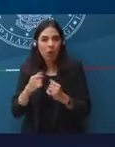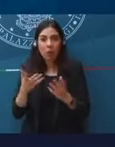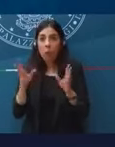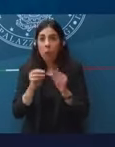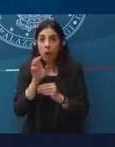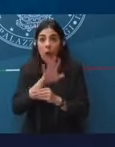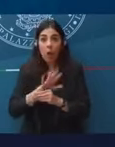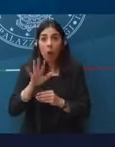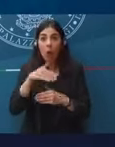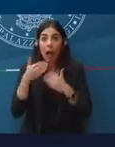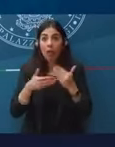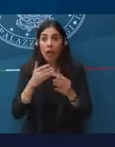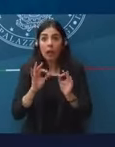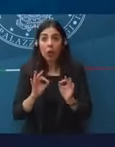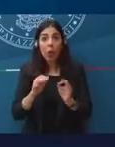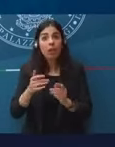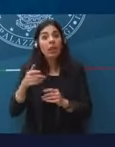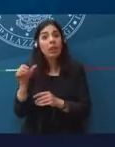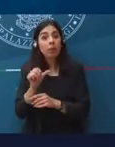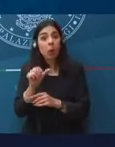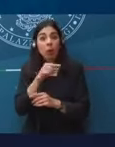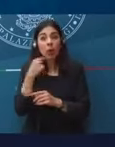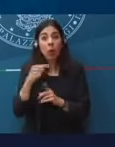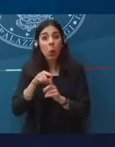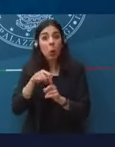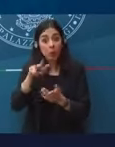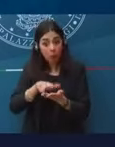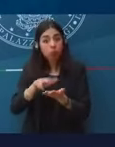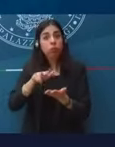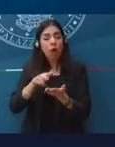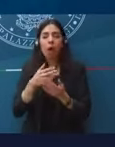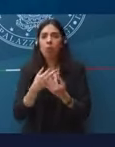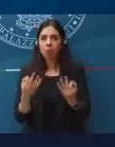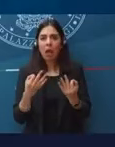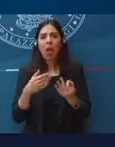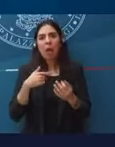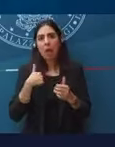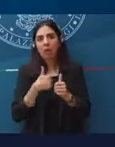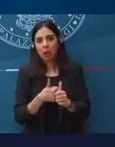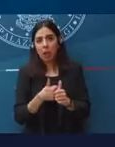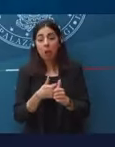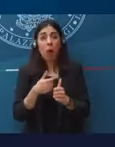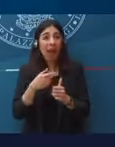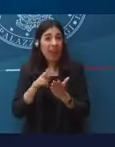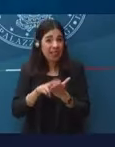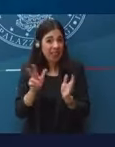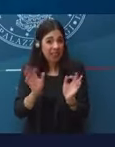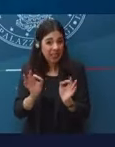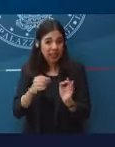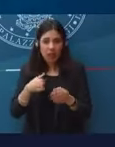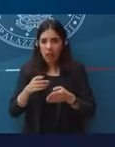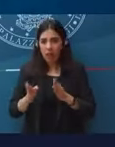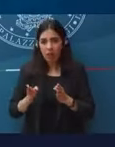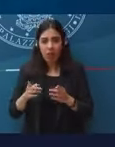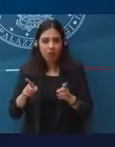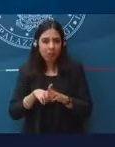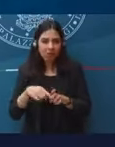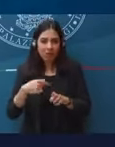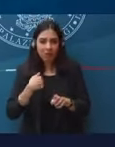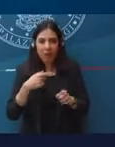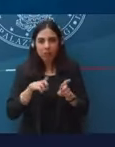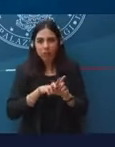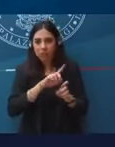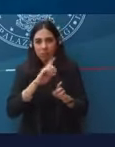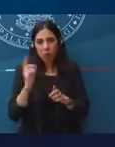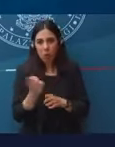prosegue sullo spunto e dà un'autorizzazione, bene. Se no, procederà in un altro modo. E così ho fatto io, così credo